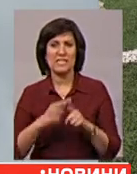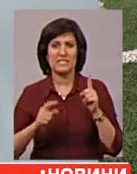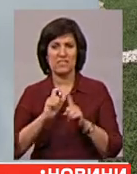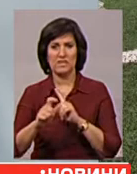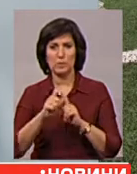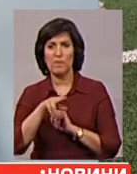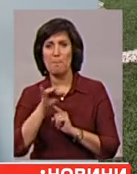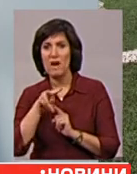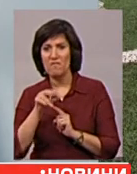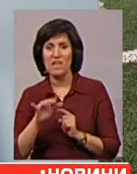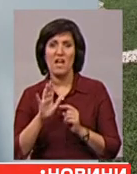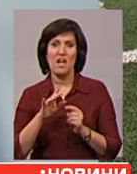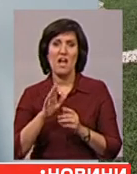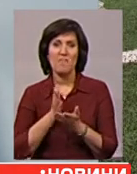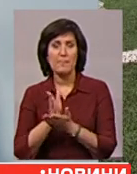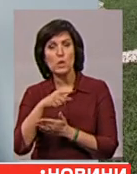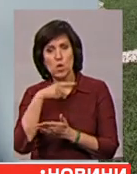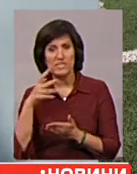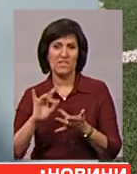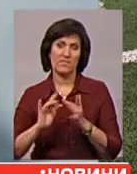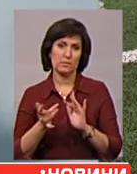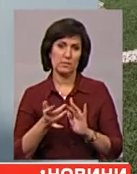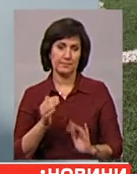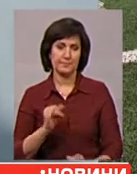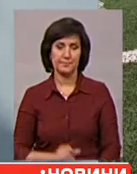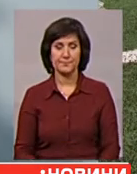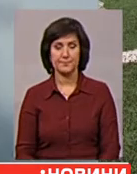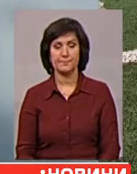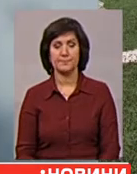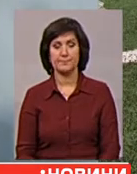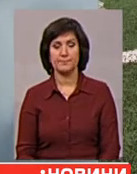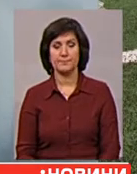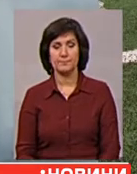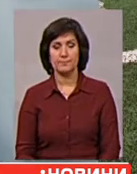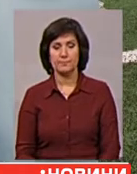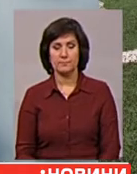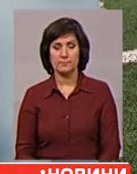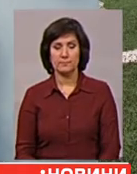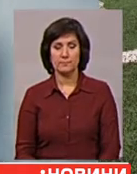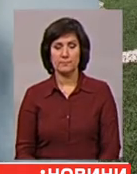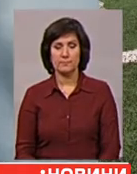висловлювання Павла в вік Росії у соцмережі. Олексій Гомон, Олександра Башкатова, Сергій Новіченко. Новини на першому.